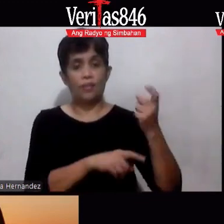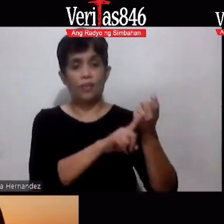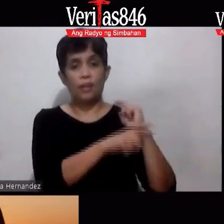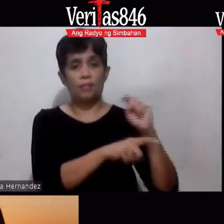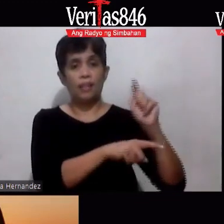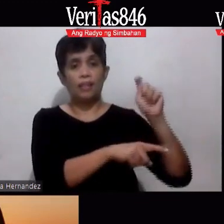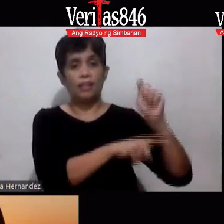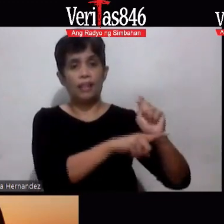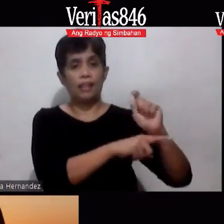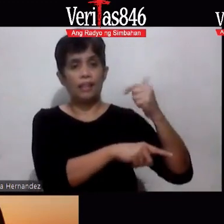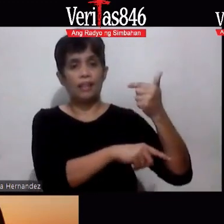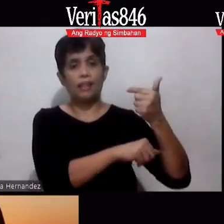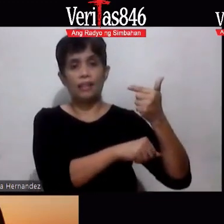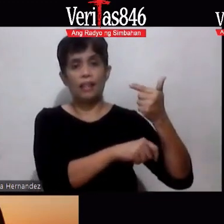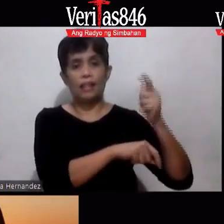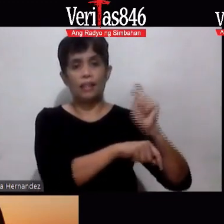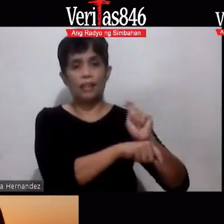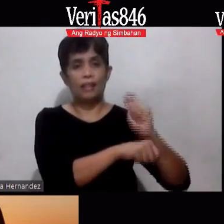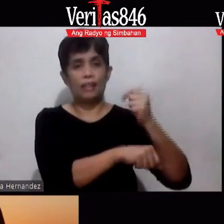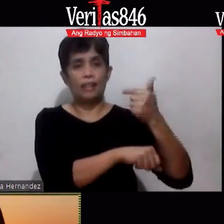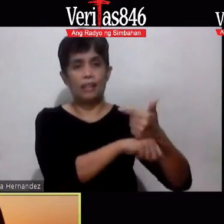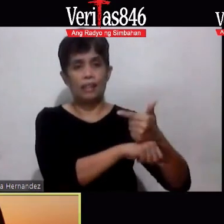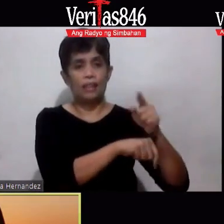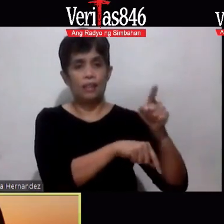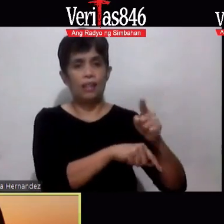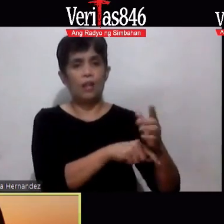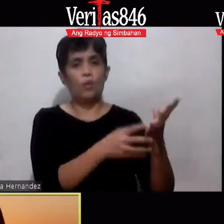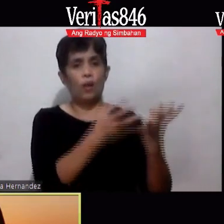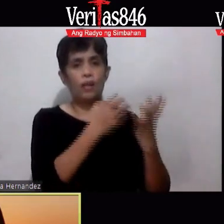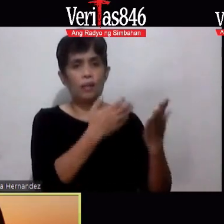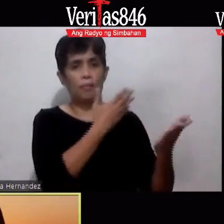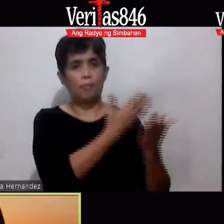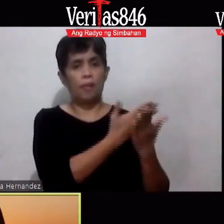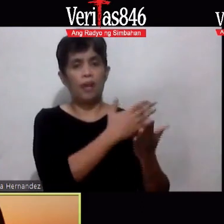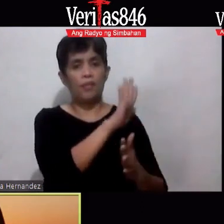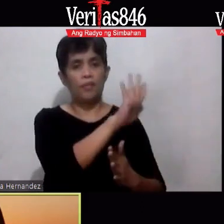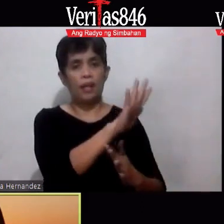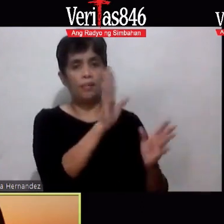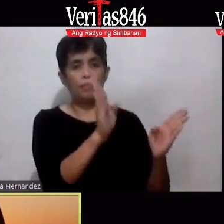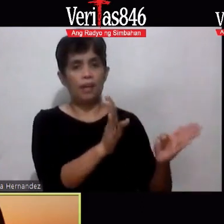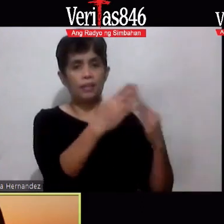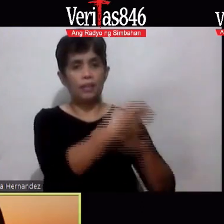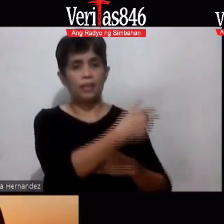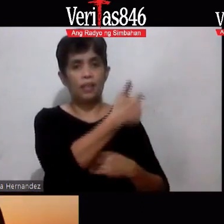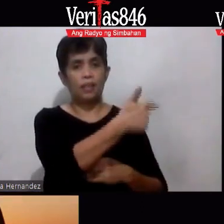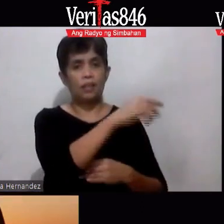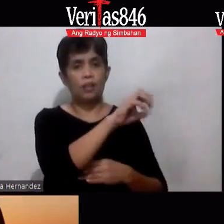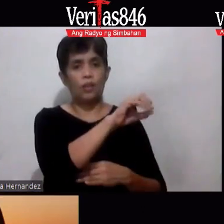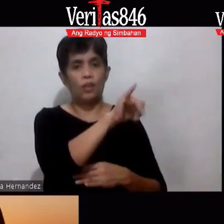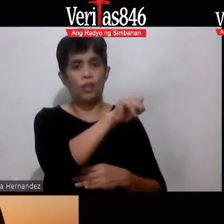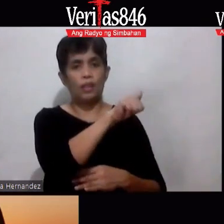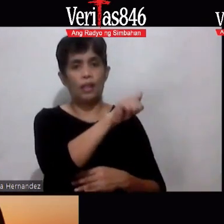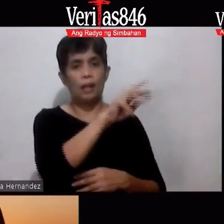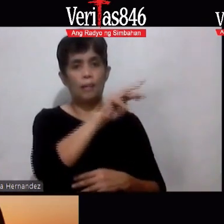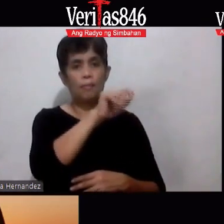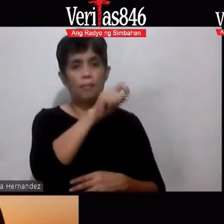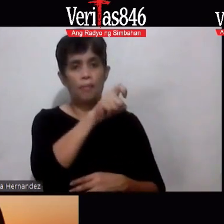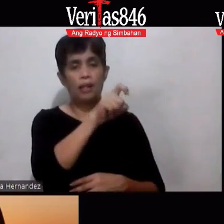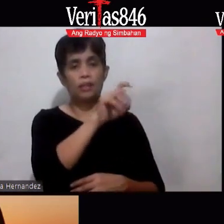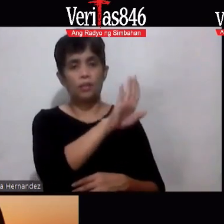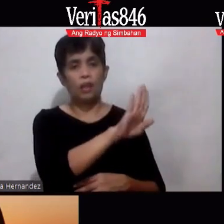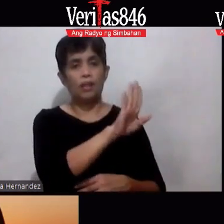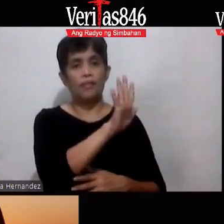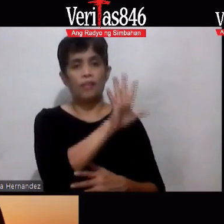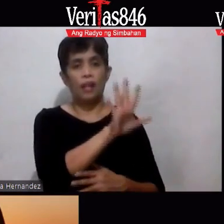guya max limang boxes ng guya max limang boxes ng turmerica plus dadalihin po ng husband